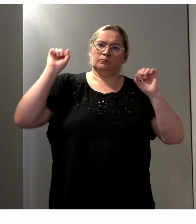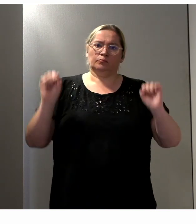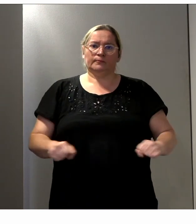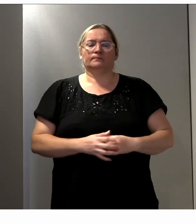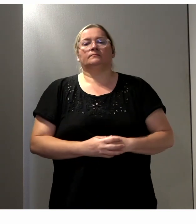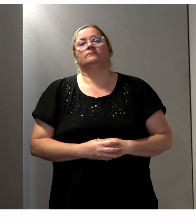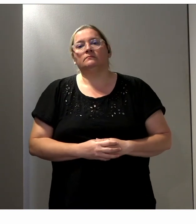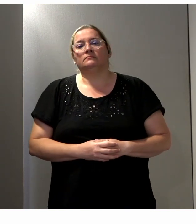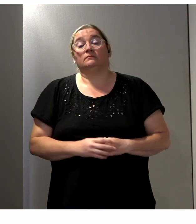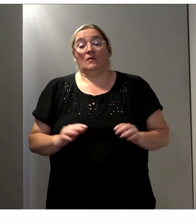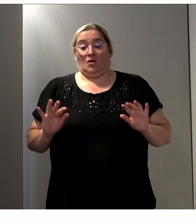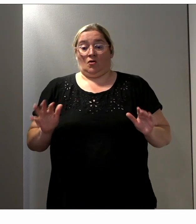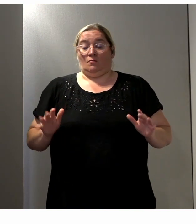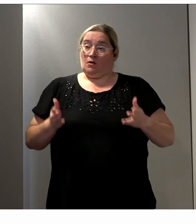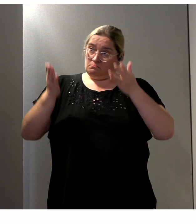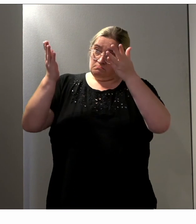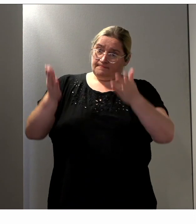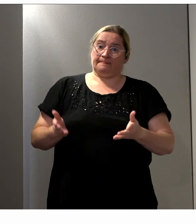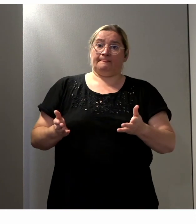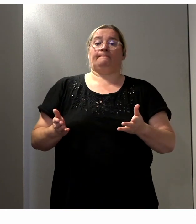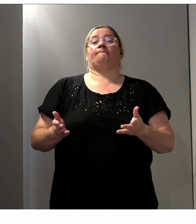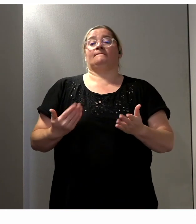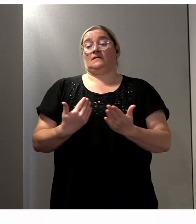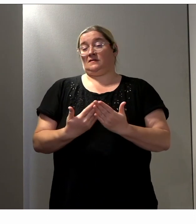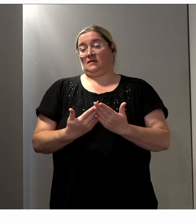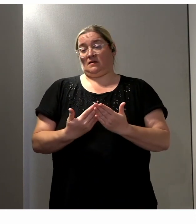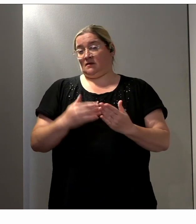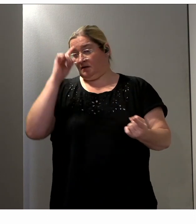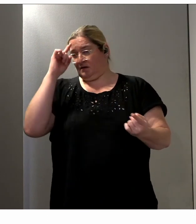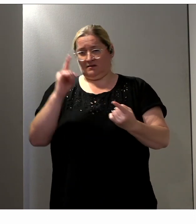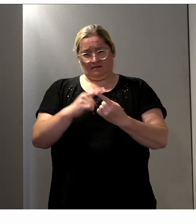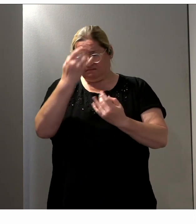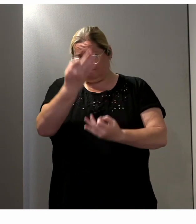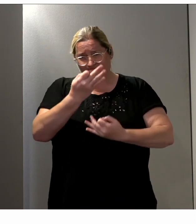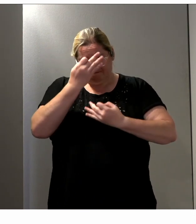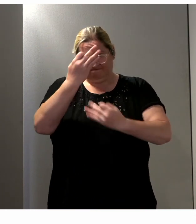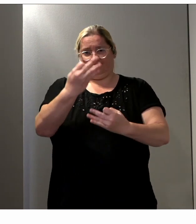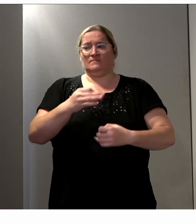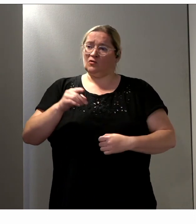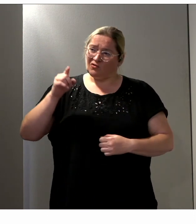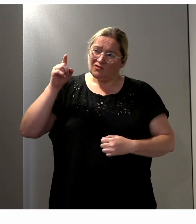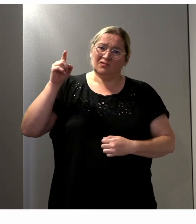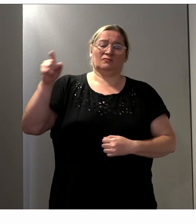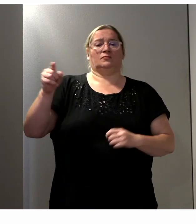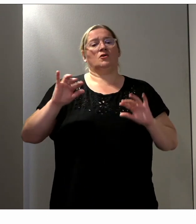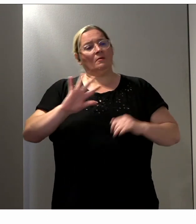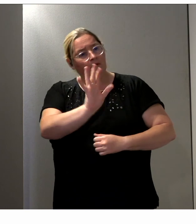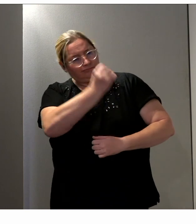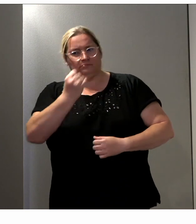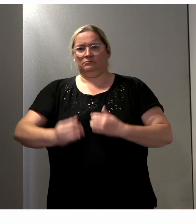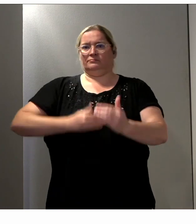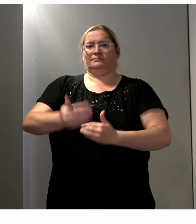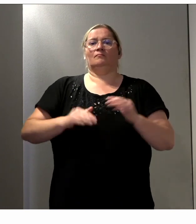Comment vous, sur ces points, notamment très précis, vous prenez cette question en compte ?